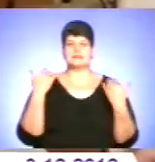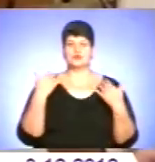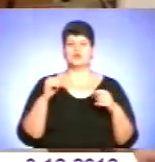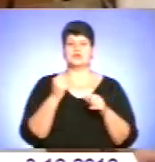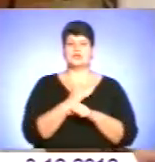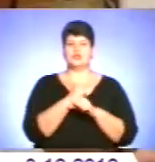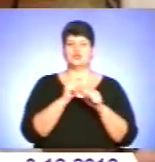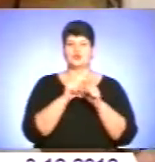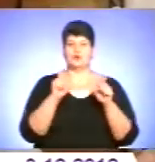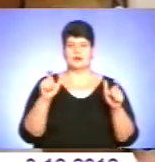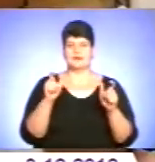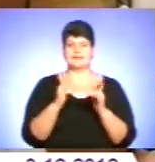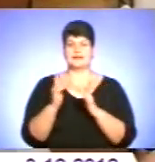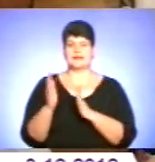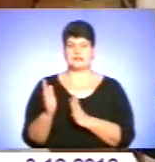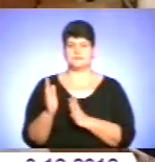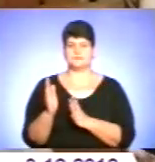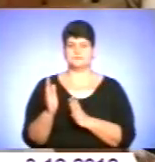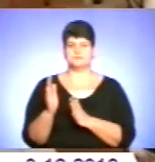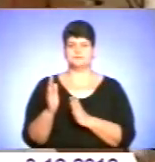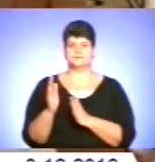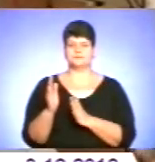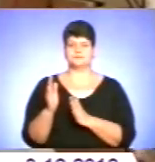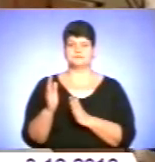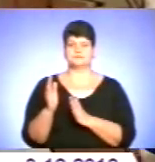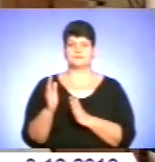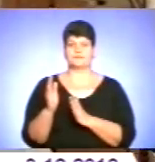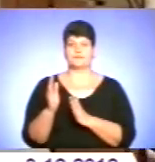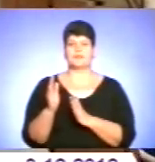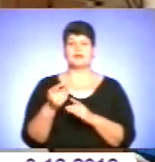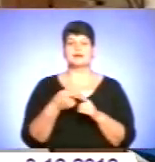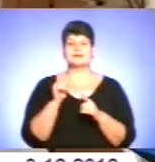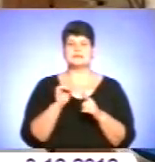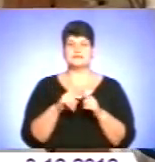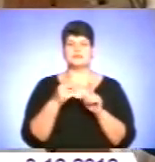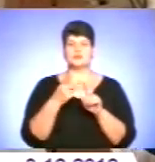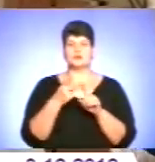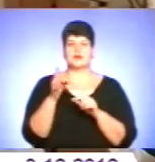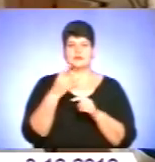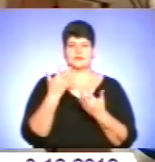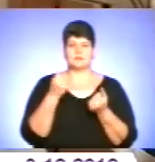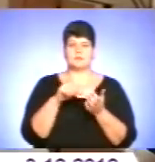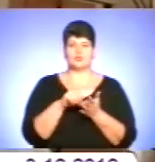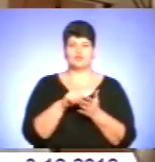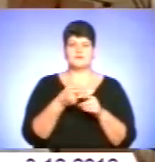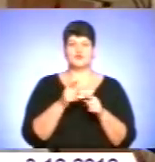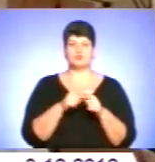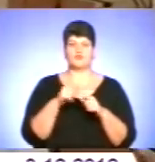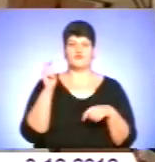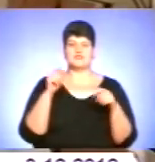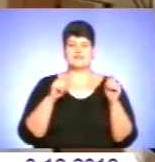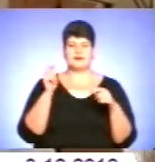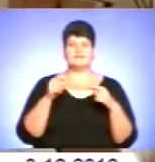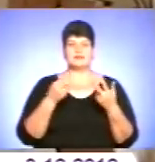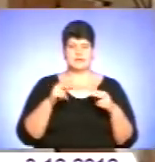-інтернат. Ти першу переш участь в такому фестивалі? Ні, це вже другий раз. Ви